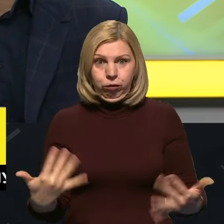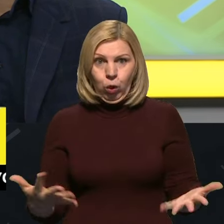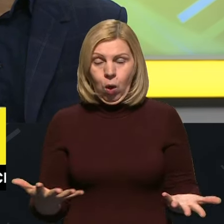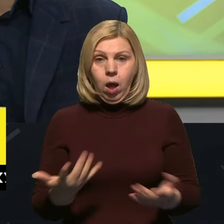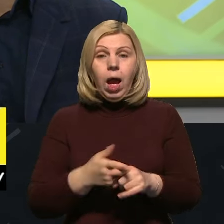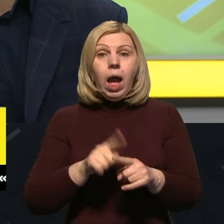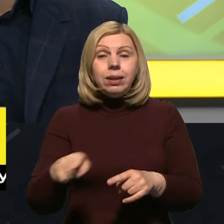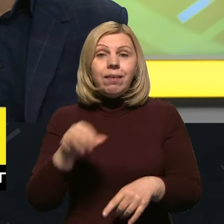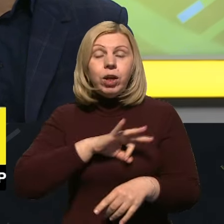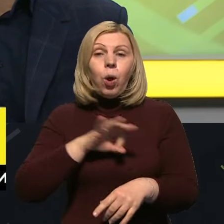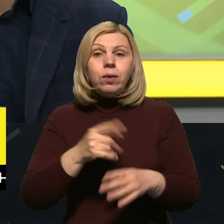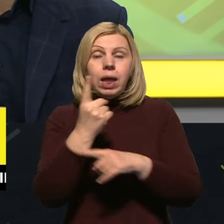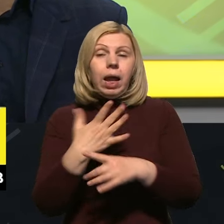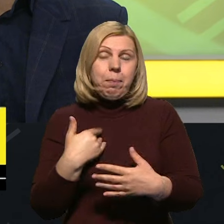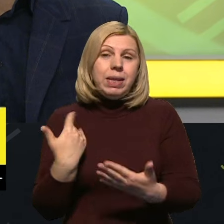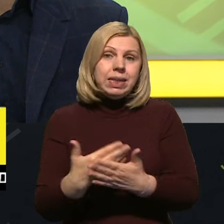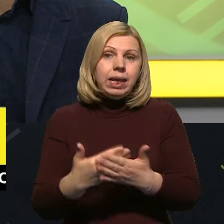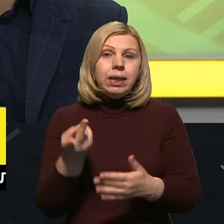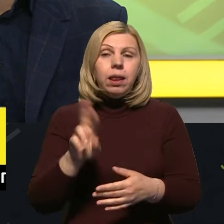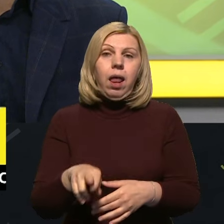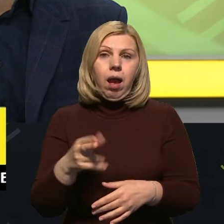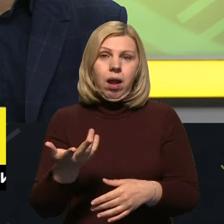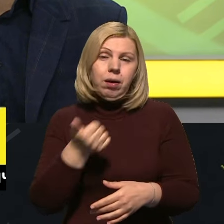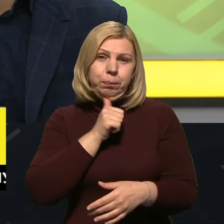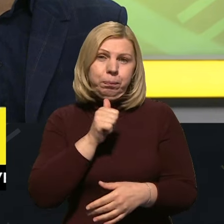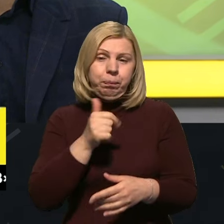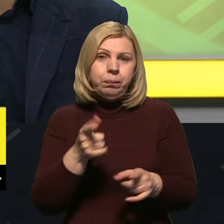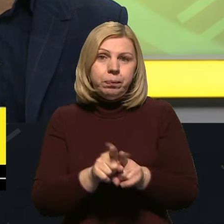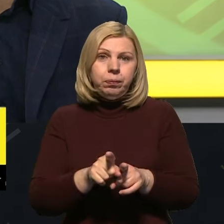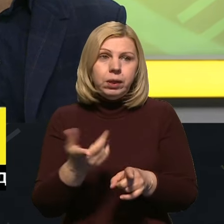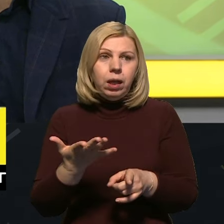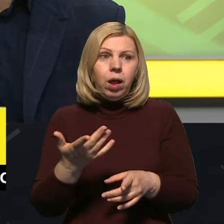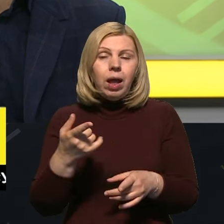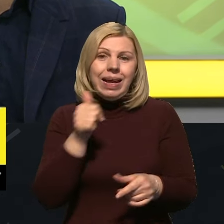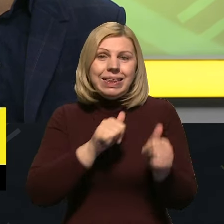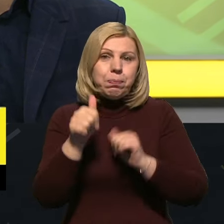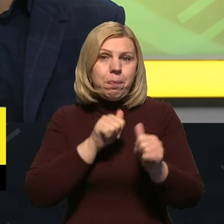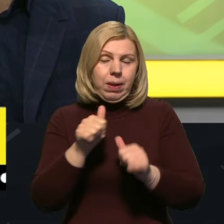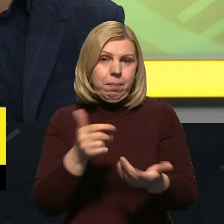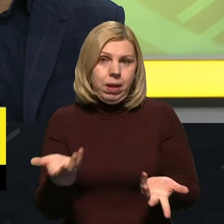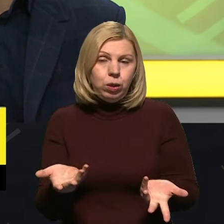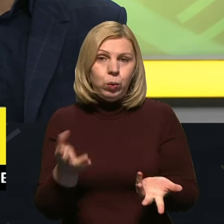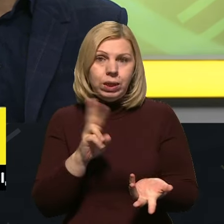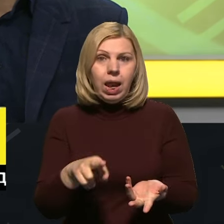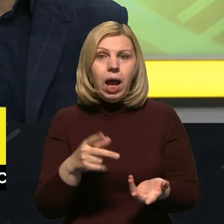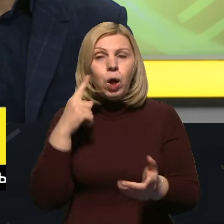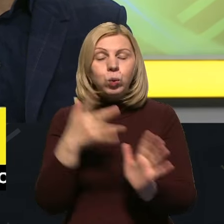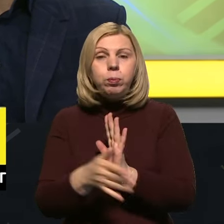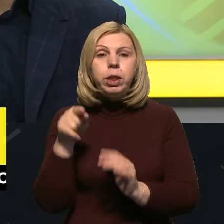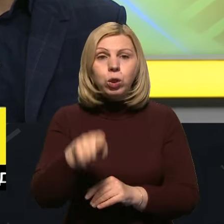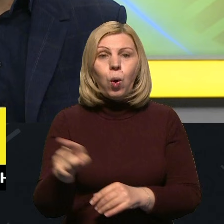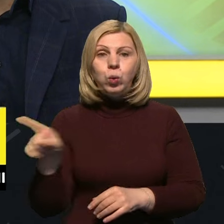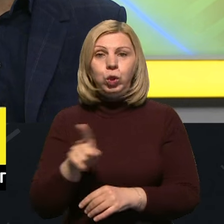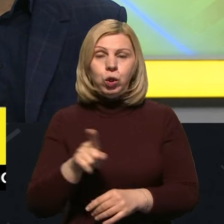вони використовують цю ракету, мені їх здається, у вигляді такого об'єктивного експерименту. Для розуміння того, що